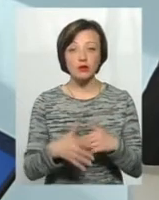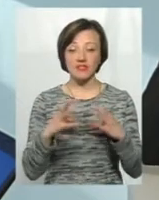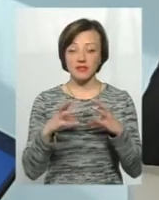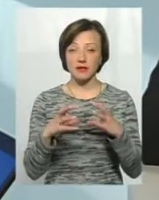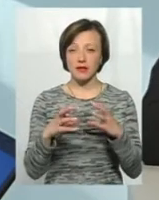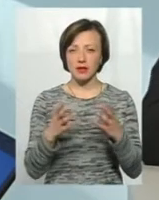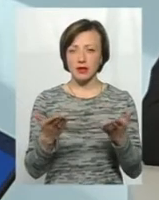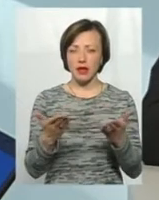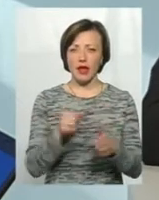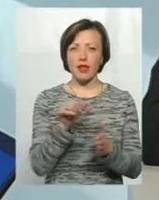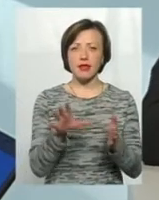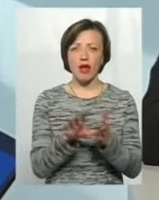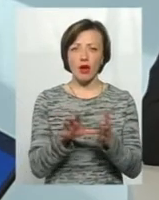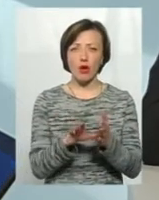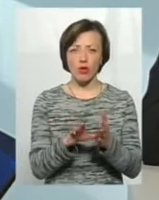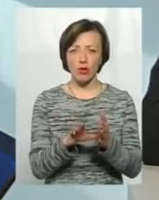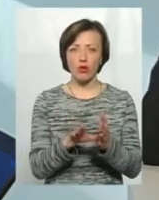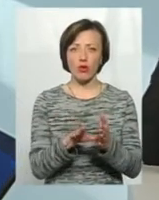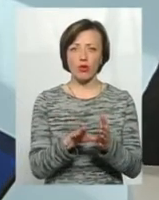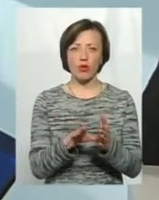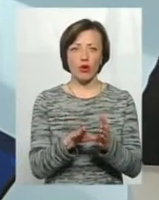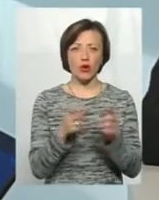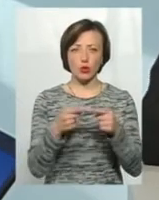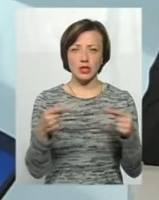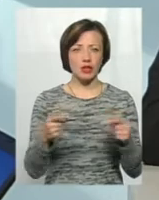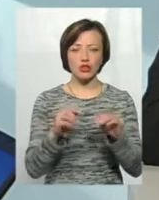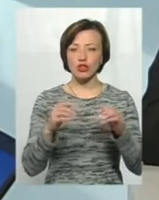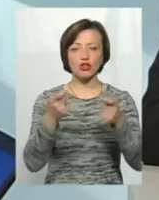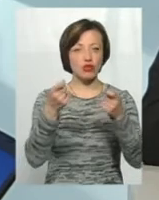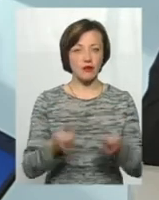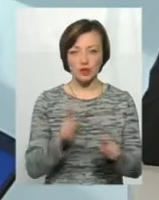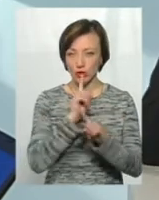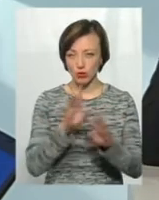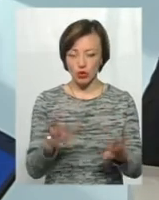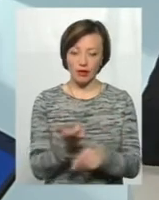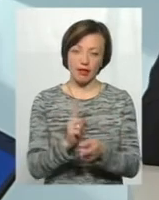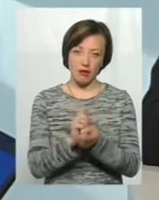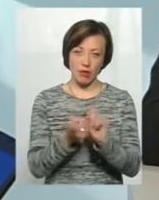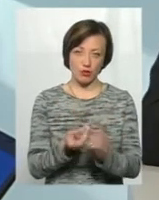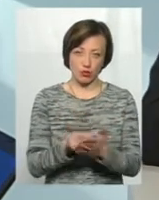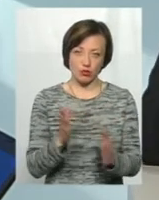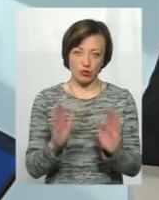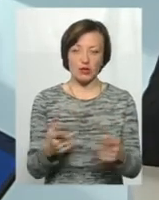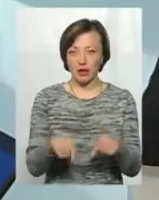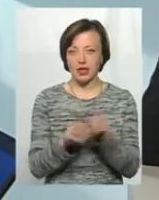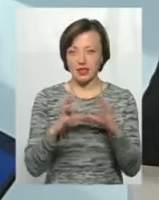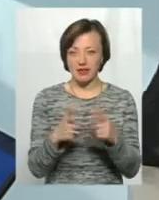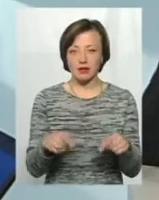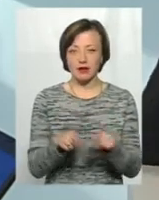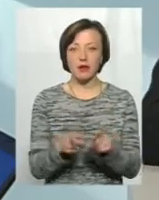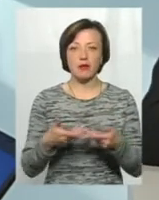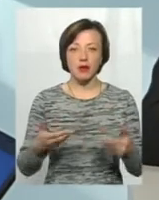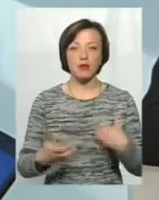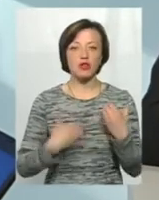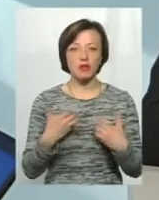енергоносії дешевшати не будуть. Не будуть вони дешевшати, а швидше навпаки і для українців. Ми не виняток. Такий світ, така ця планета, і ми